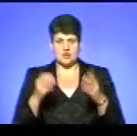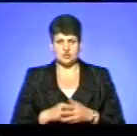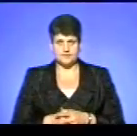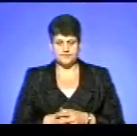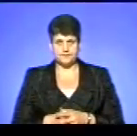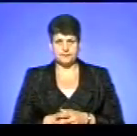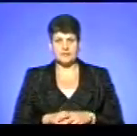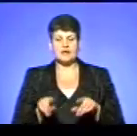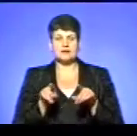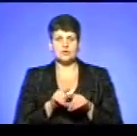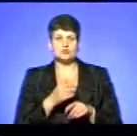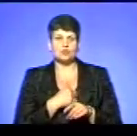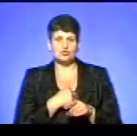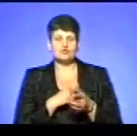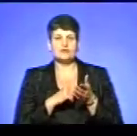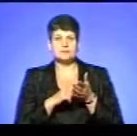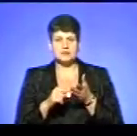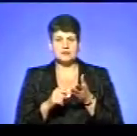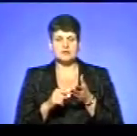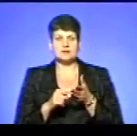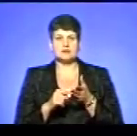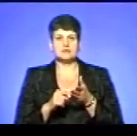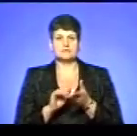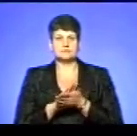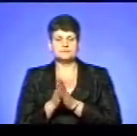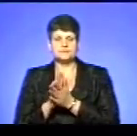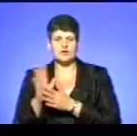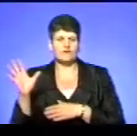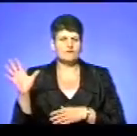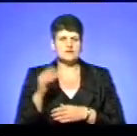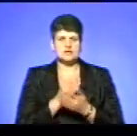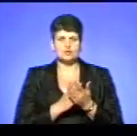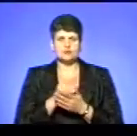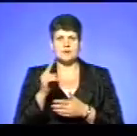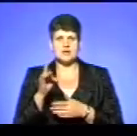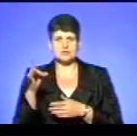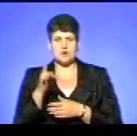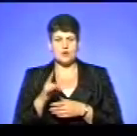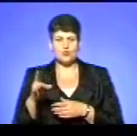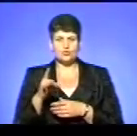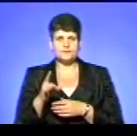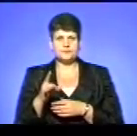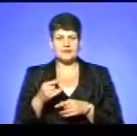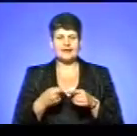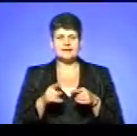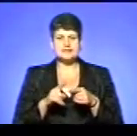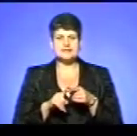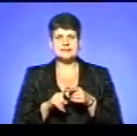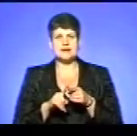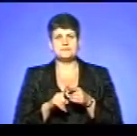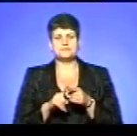Хочу відмітити злагоджену дію всіх служб цивільного захисту з Баражського району, а це і